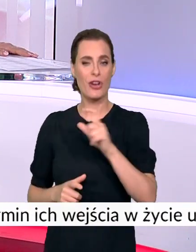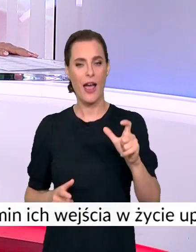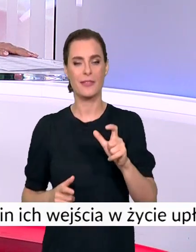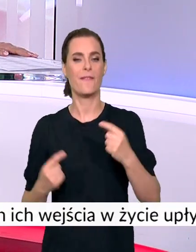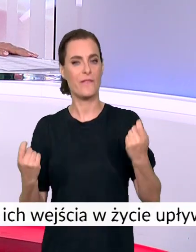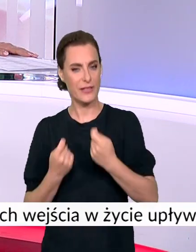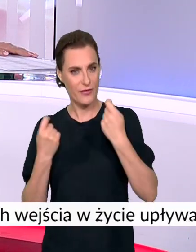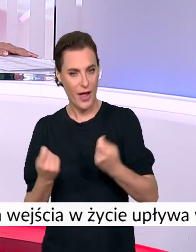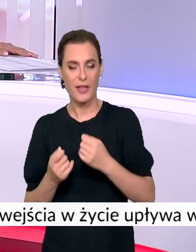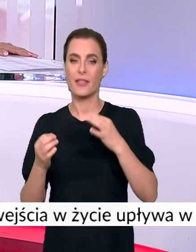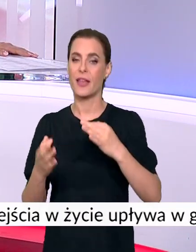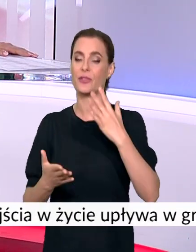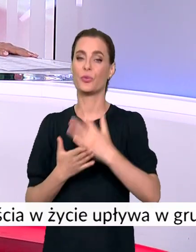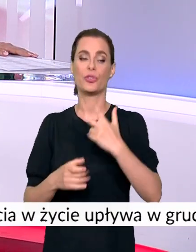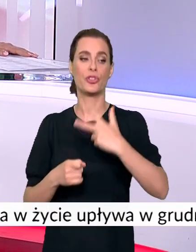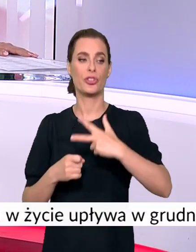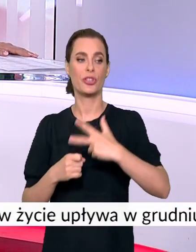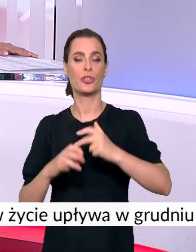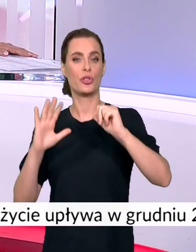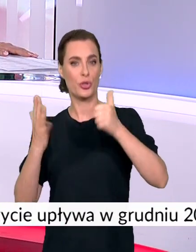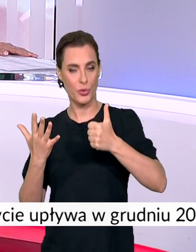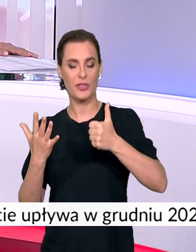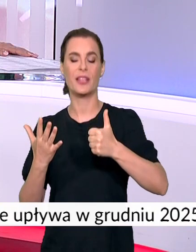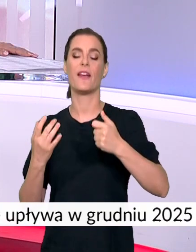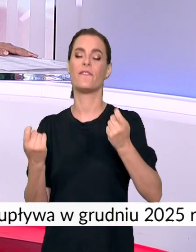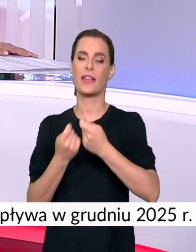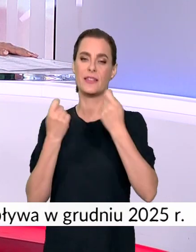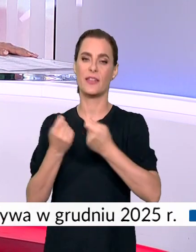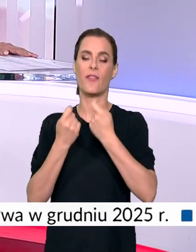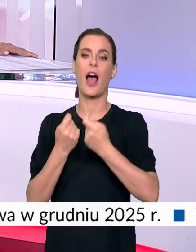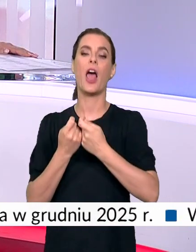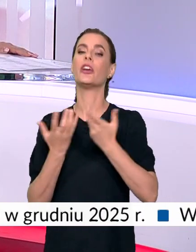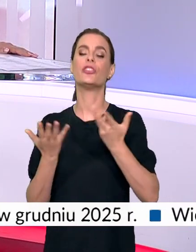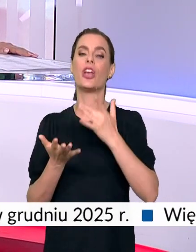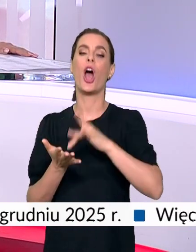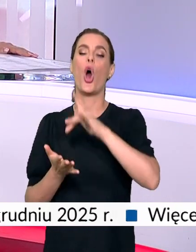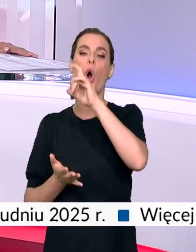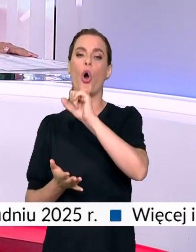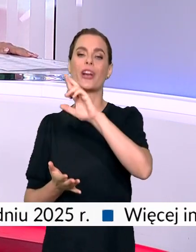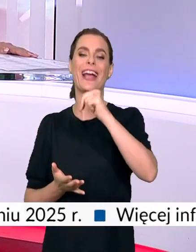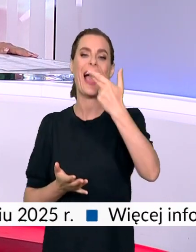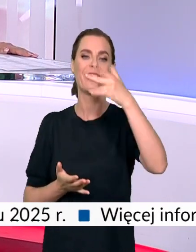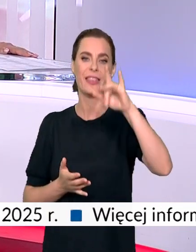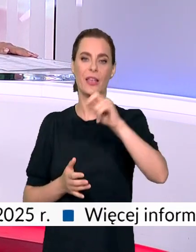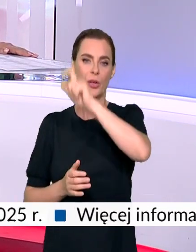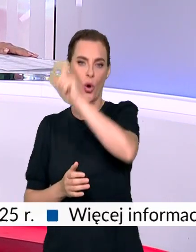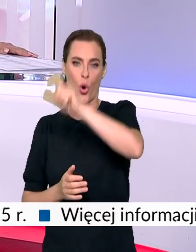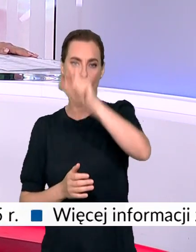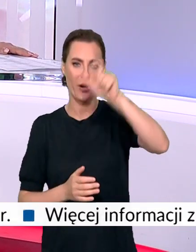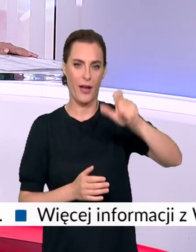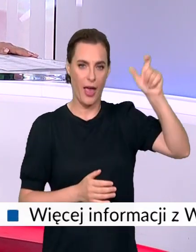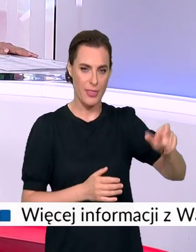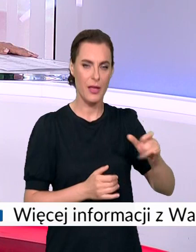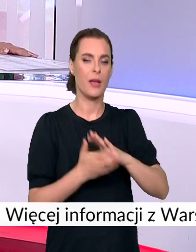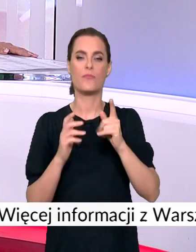Rozpoczął się w 36. Międzynarodowy Festiwal Organowy, tradycyjnie odbywający się w Warszawie i Łowiczu. W stolicy koncertów